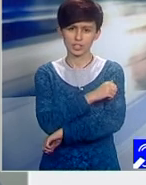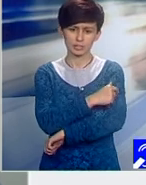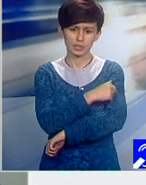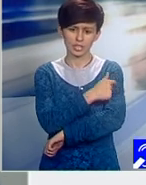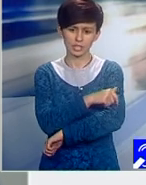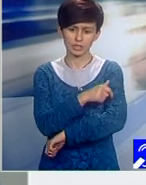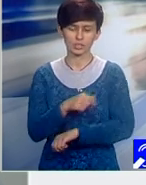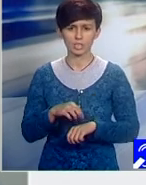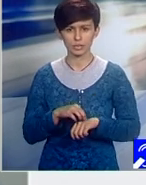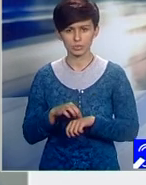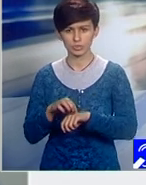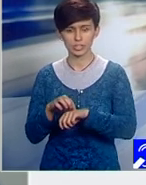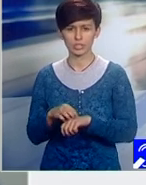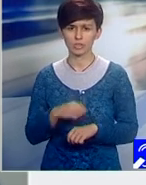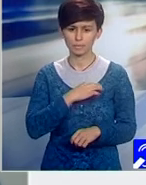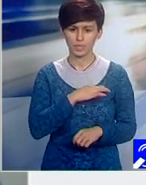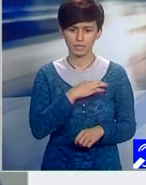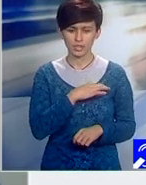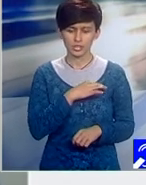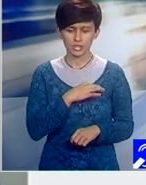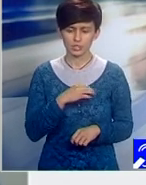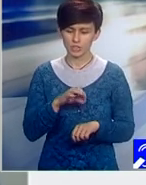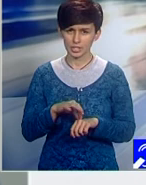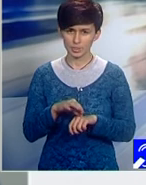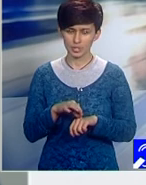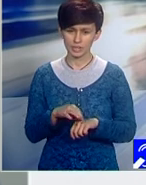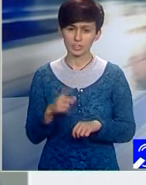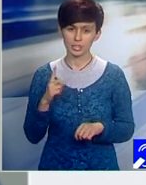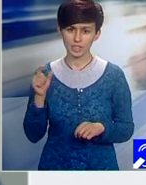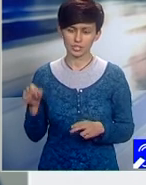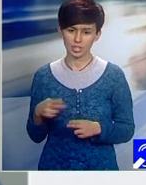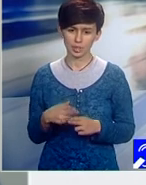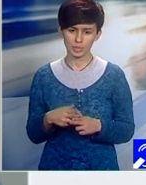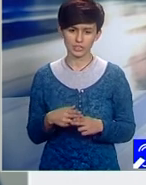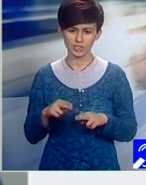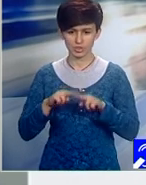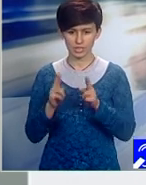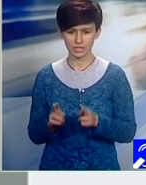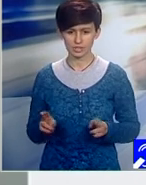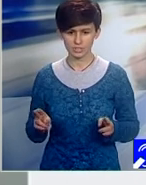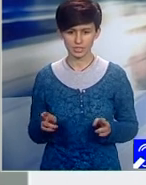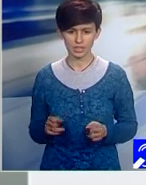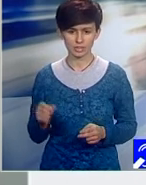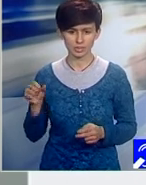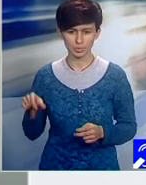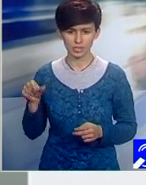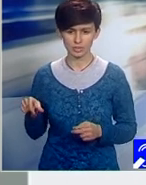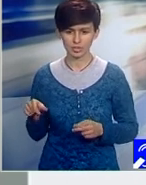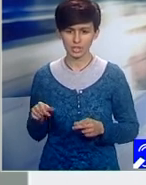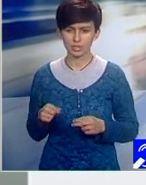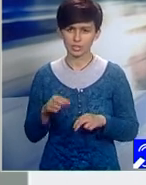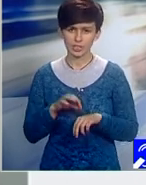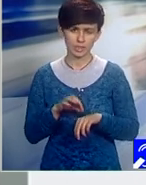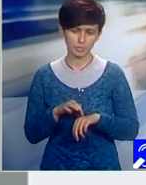conducerile universităților de medicină, dar și a pacienților, a sindicatelor personalului medical.